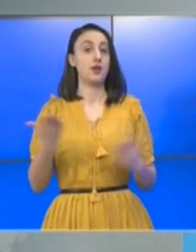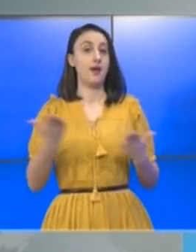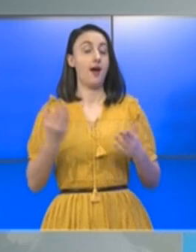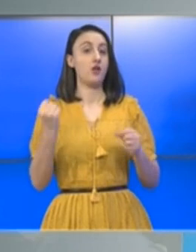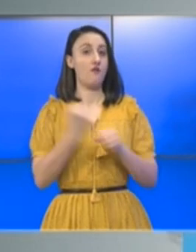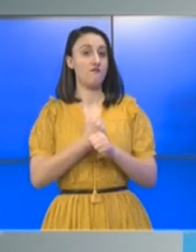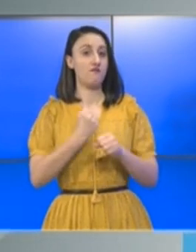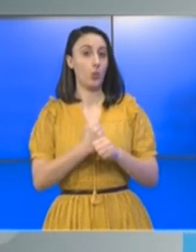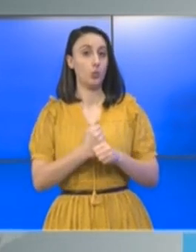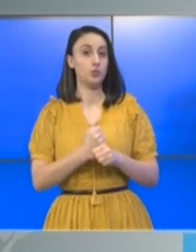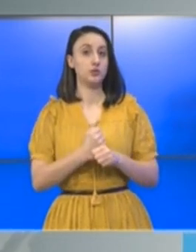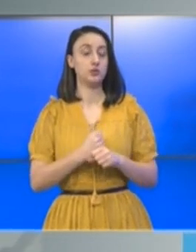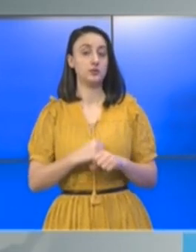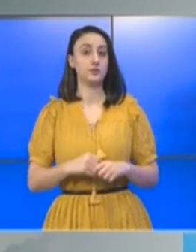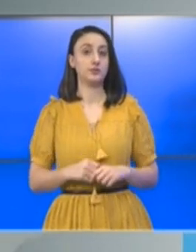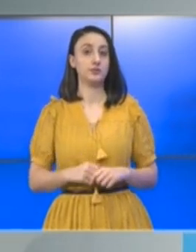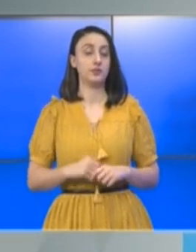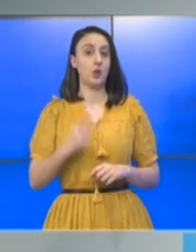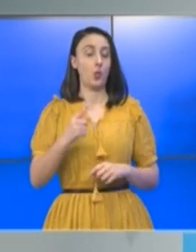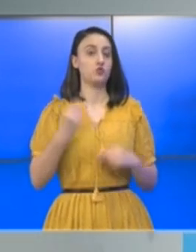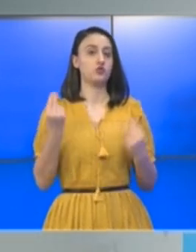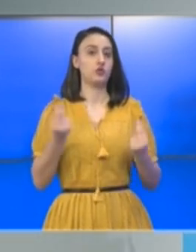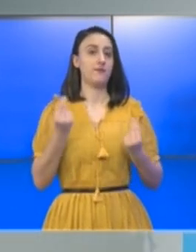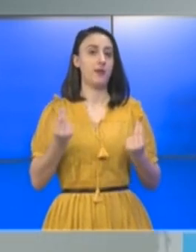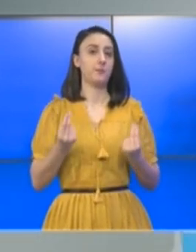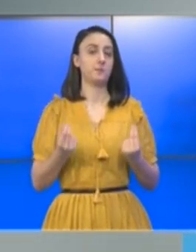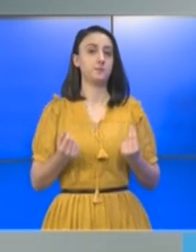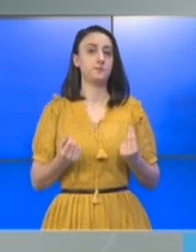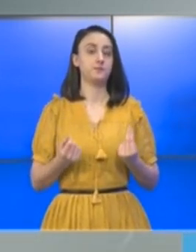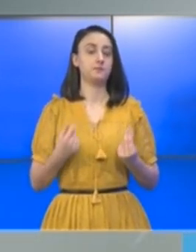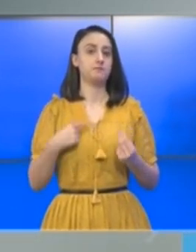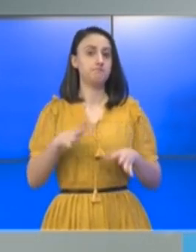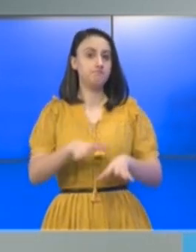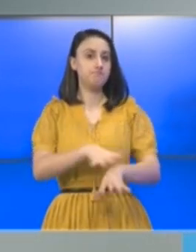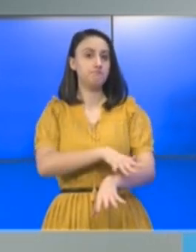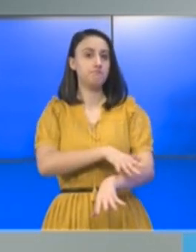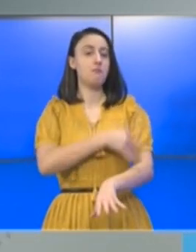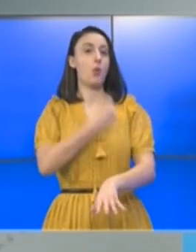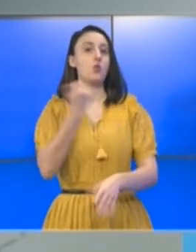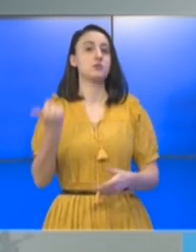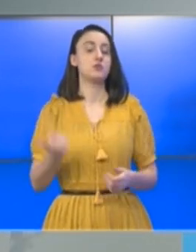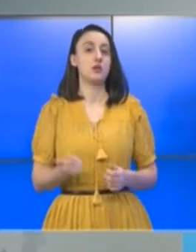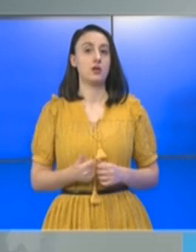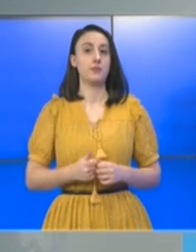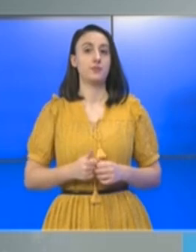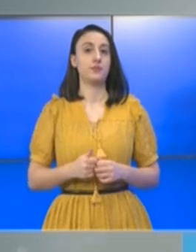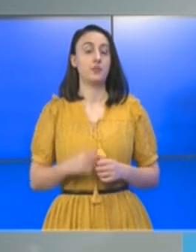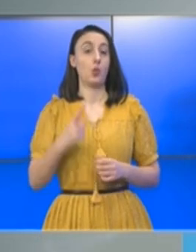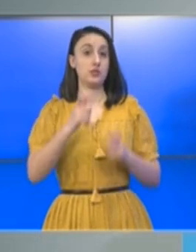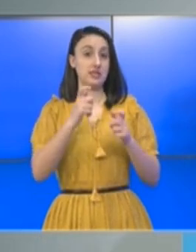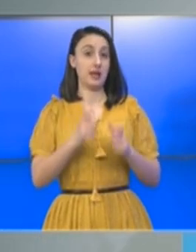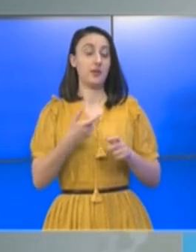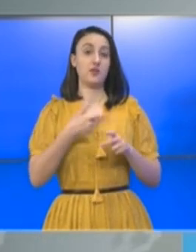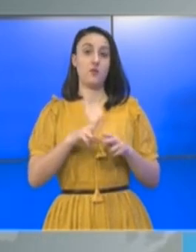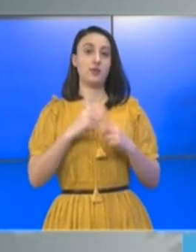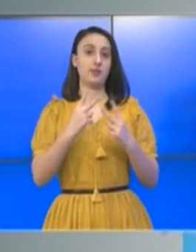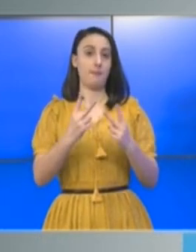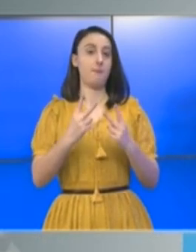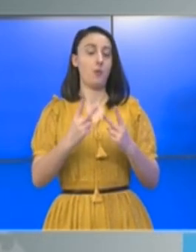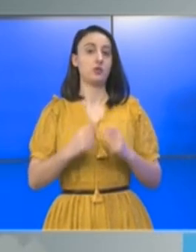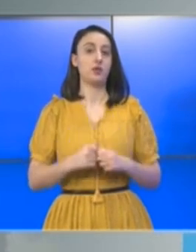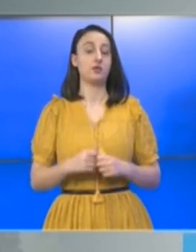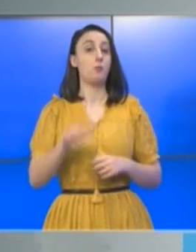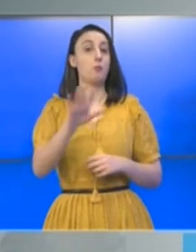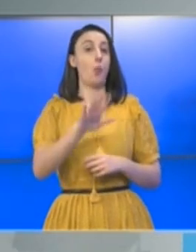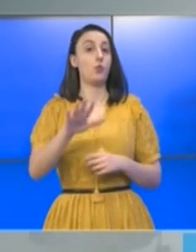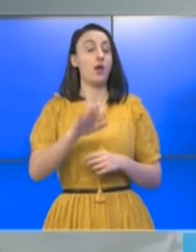creat o stare de emoție într-un segment extrem de important al